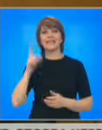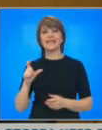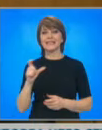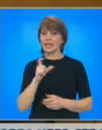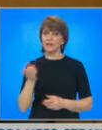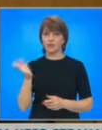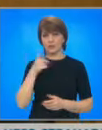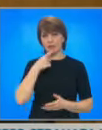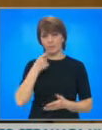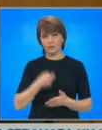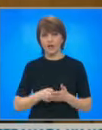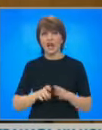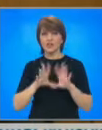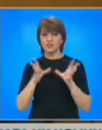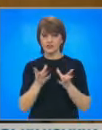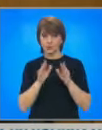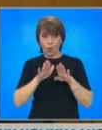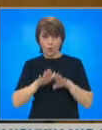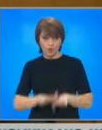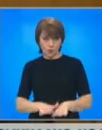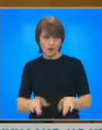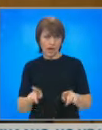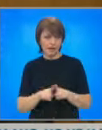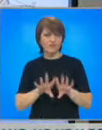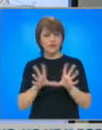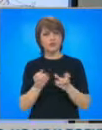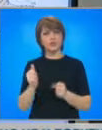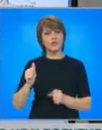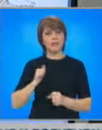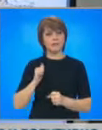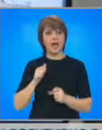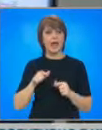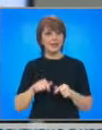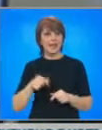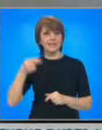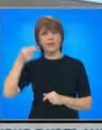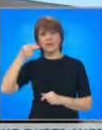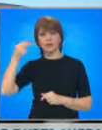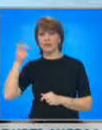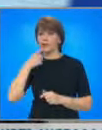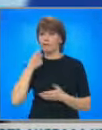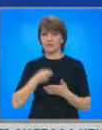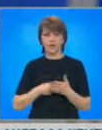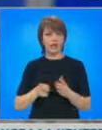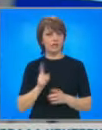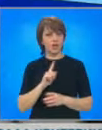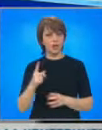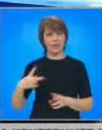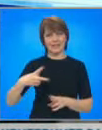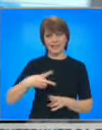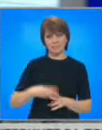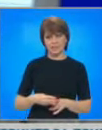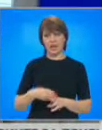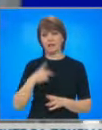Тоест, че всичко ще остане както е, цялата структура ще се запази. Днес от института потвърдиха, че повече няма да спират да